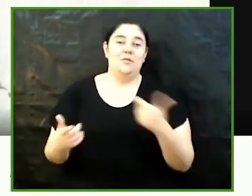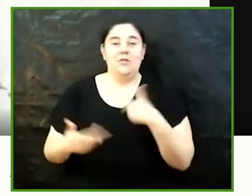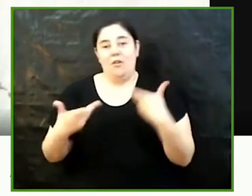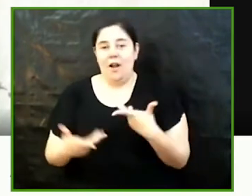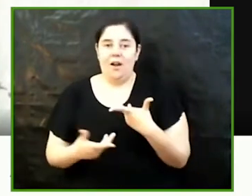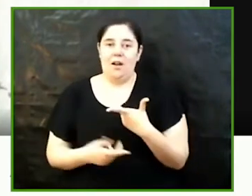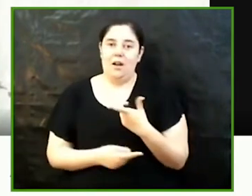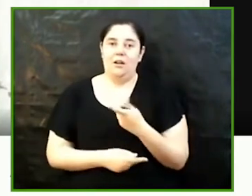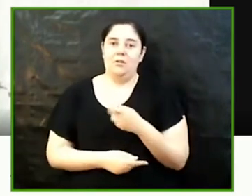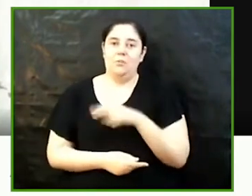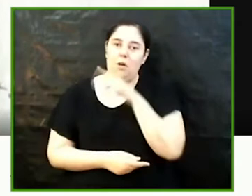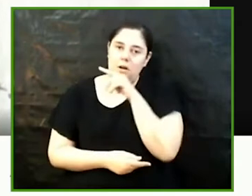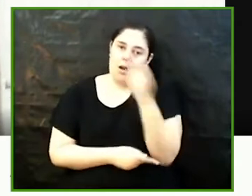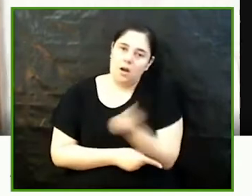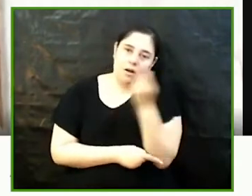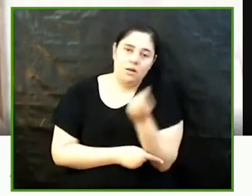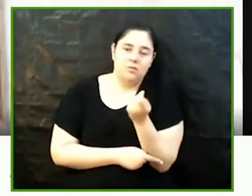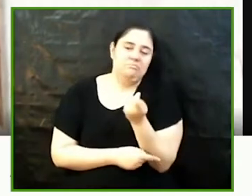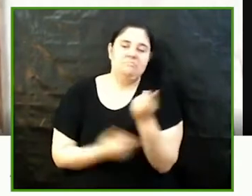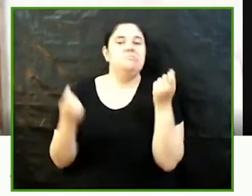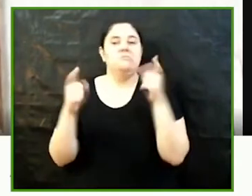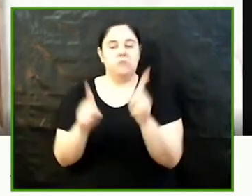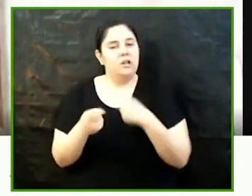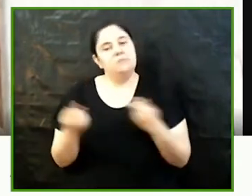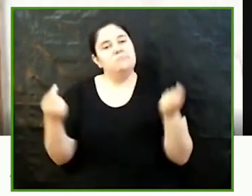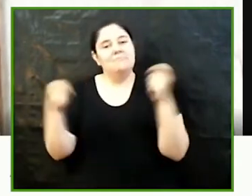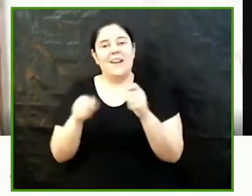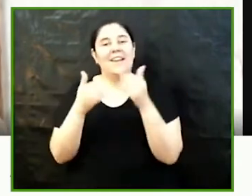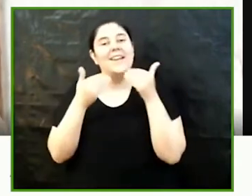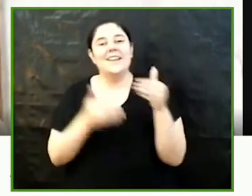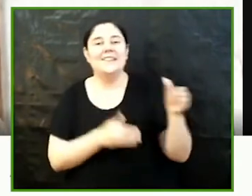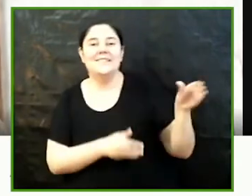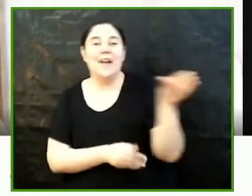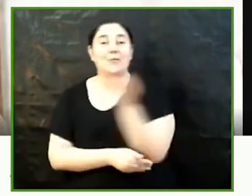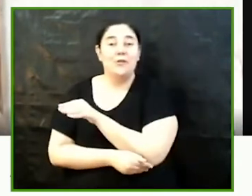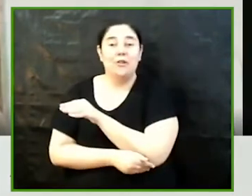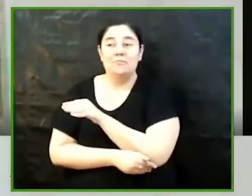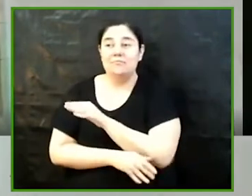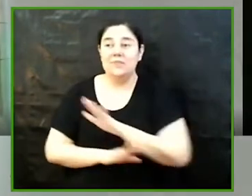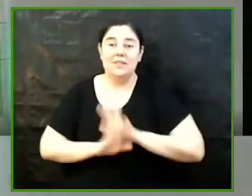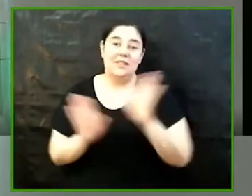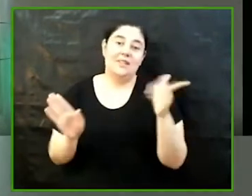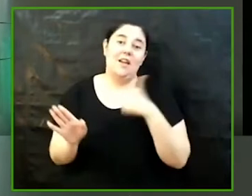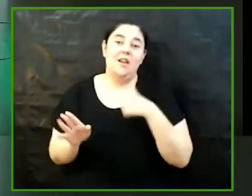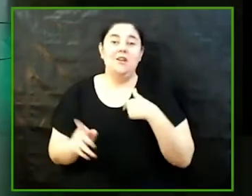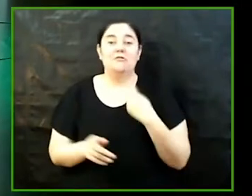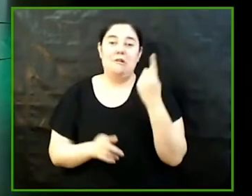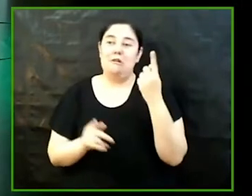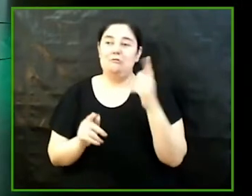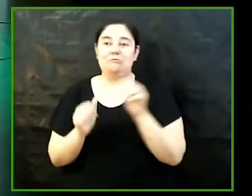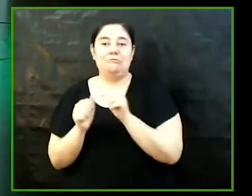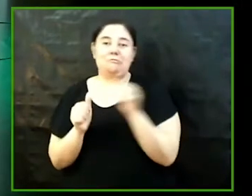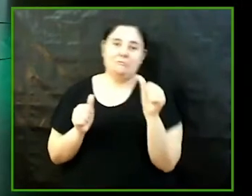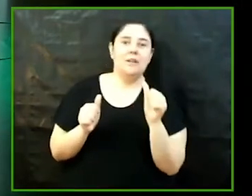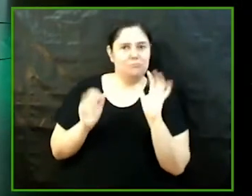'extengui més en aquest Parlament. Gràcies a tothom i res, em quedaré aquí una estoneta sentint